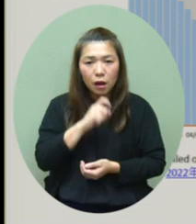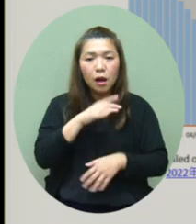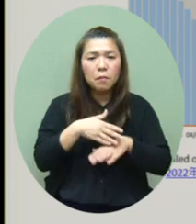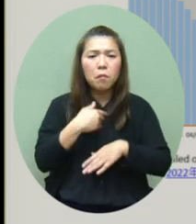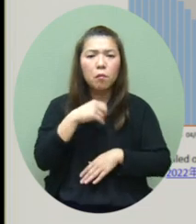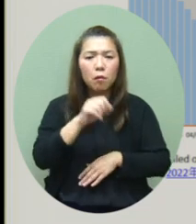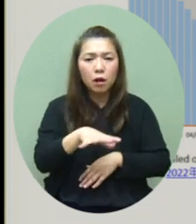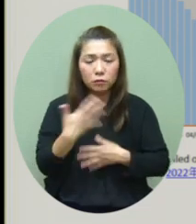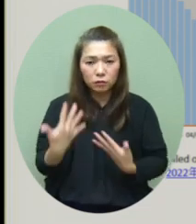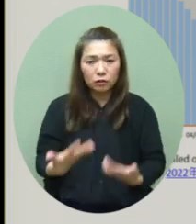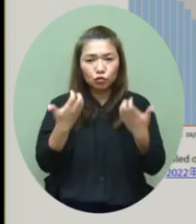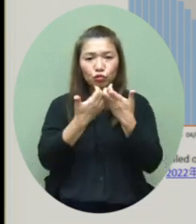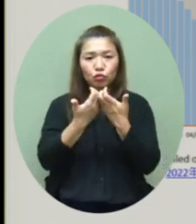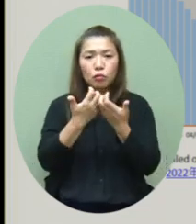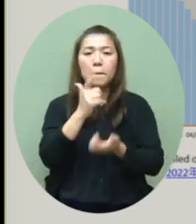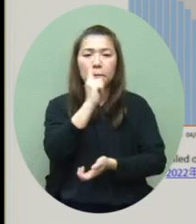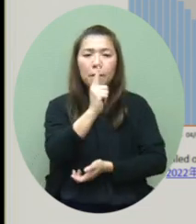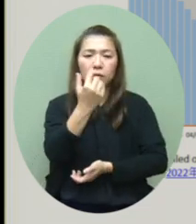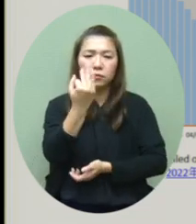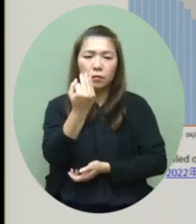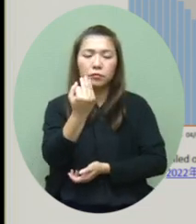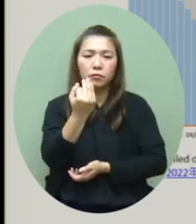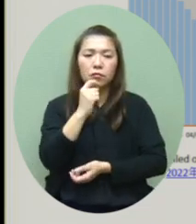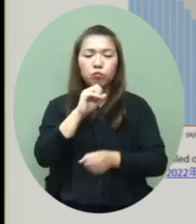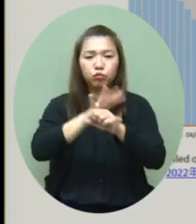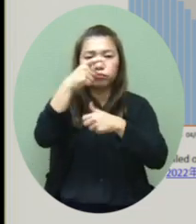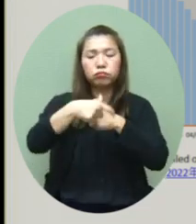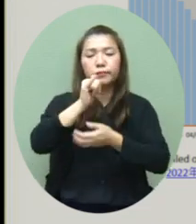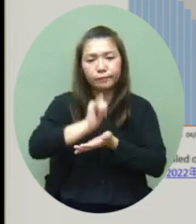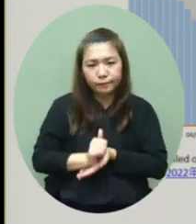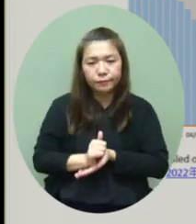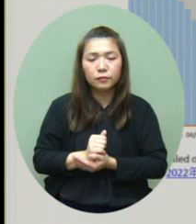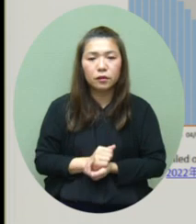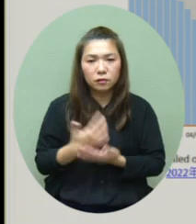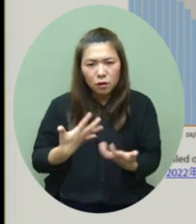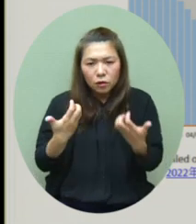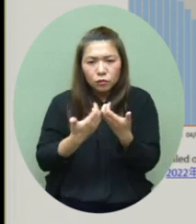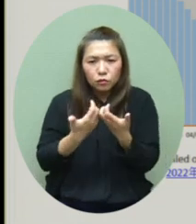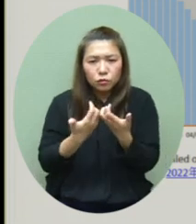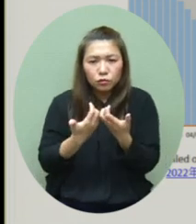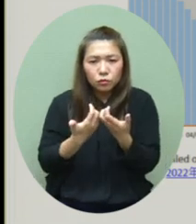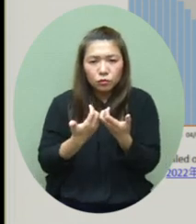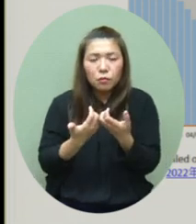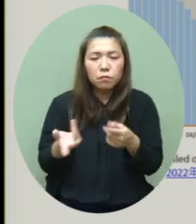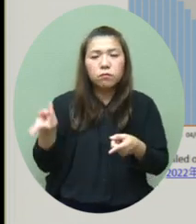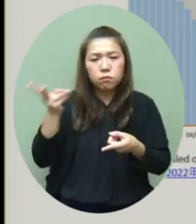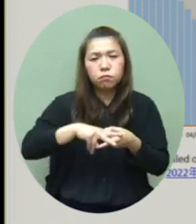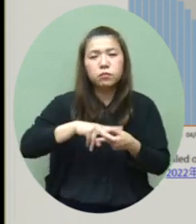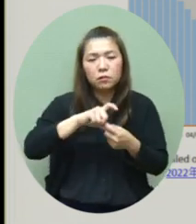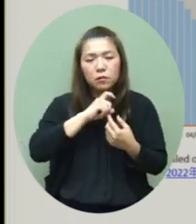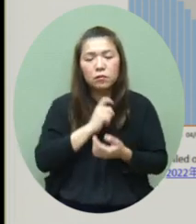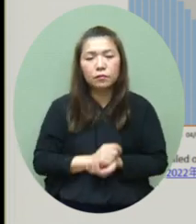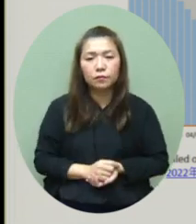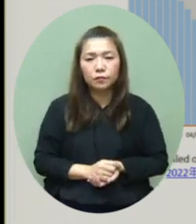所说我们现在是有大概830名的确诊病人留医的那个人数是增加了一倍的